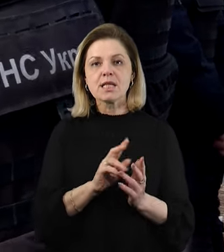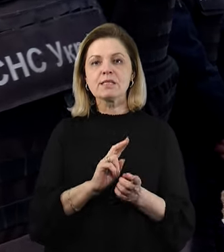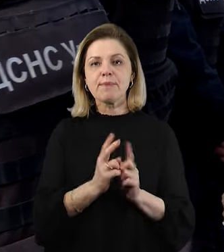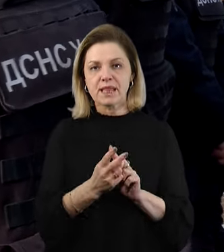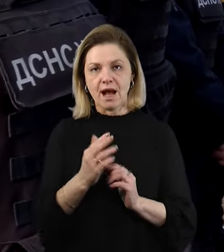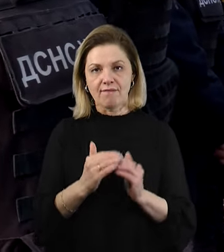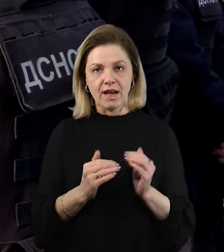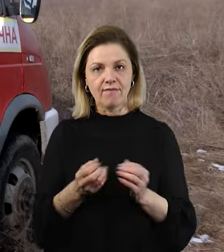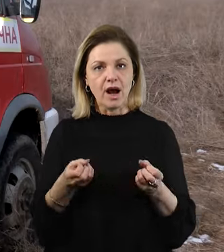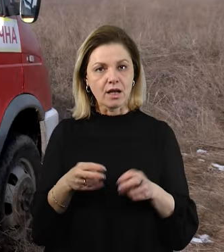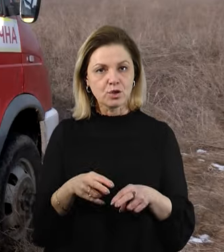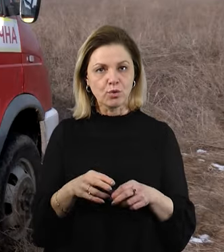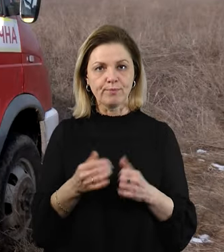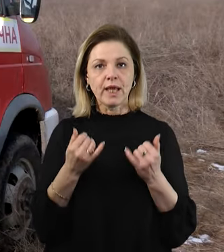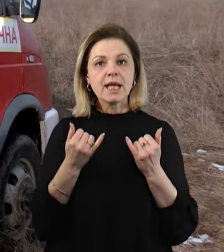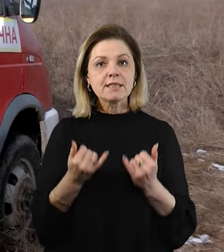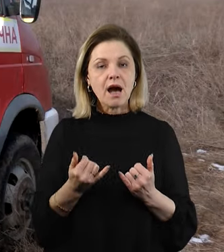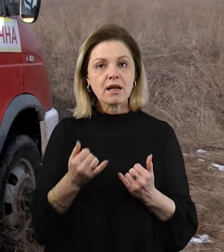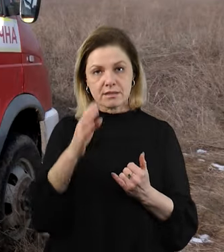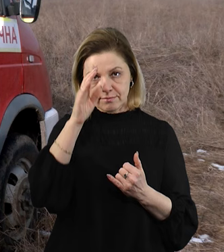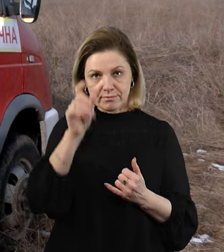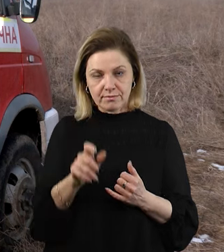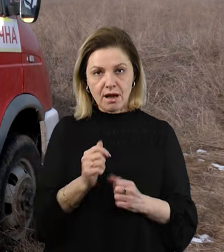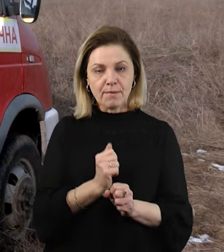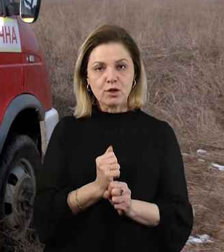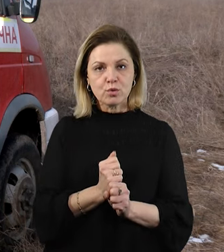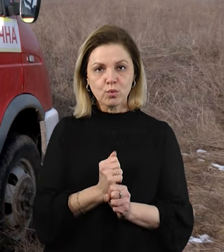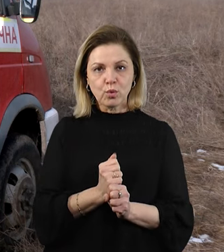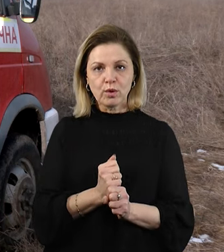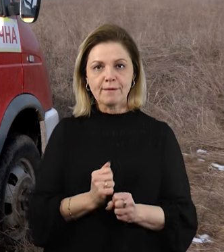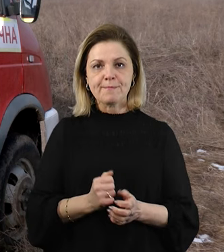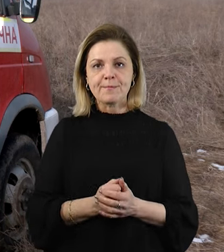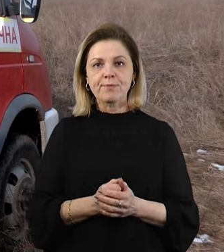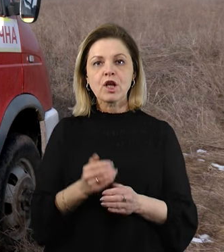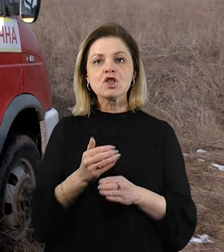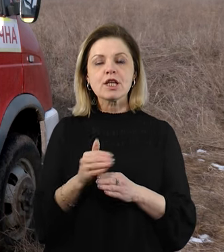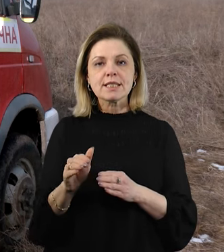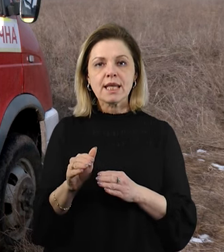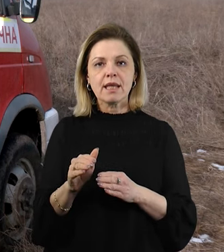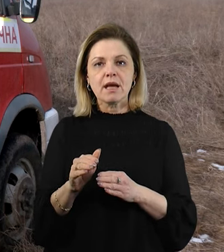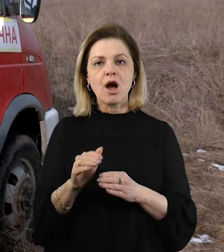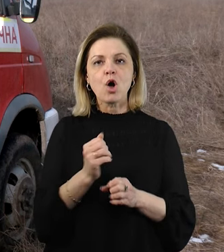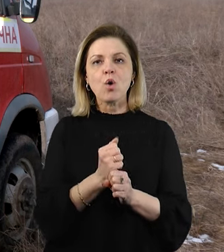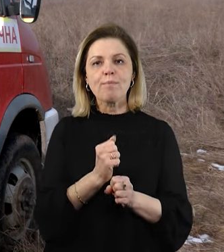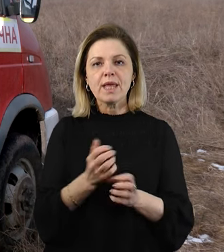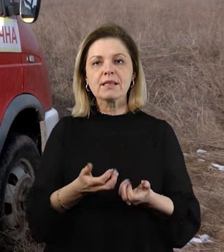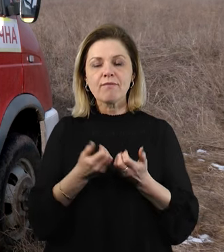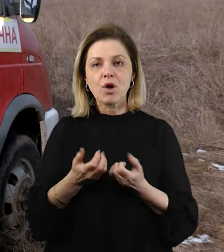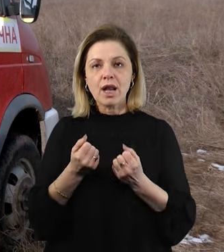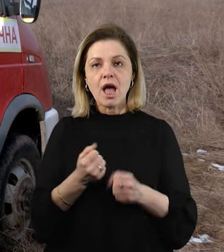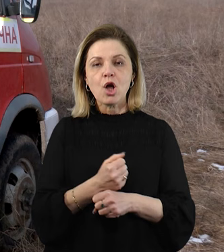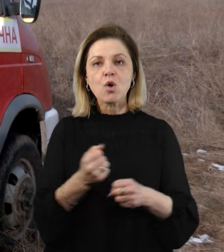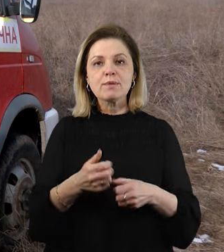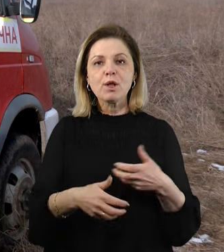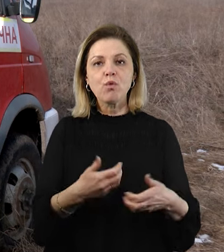змінив кваліфікацію. Зараз працюю в частині піротехнічних робіт та гометарного розмінування.